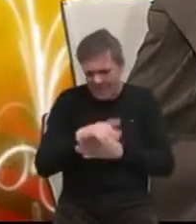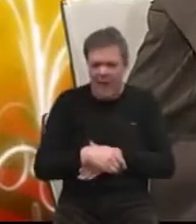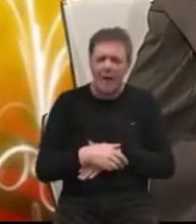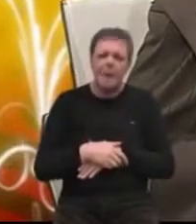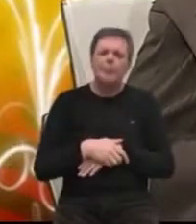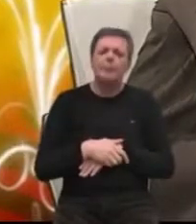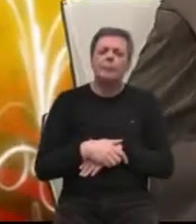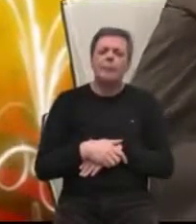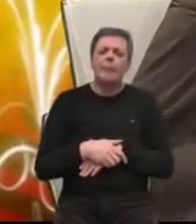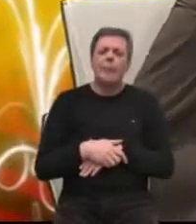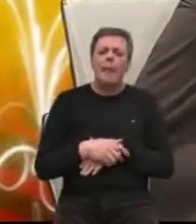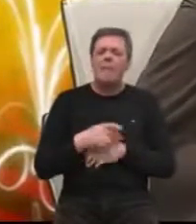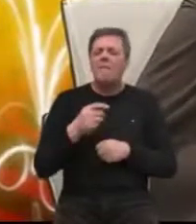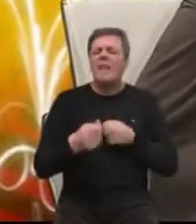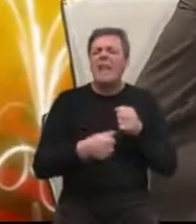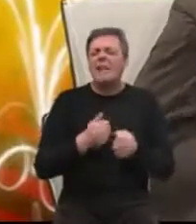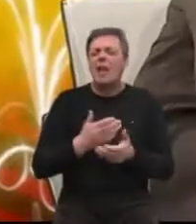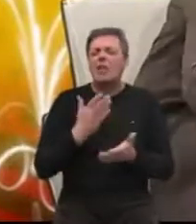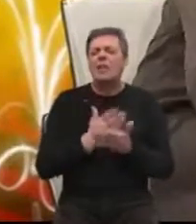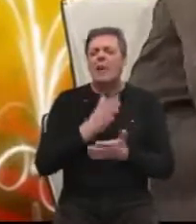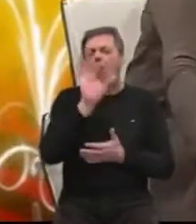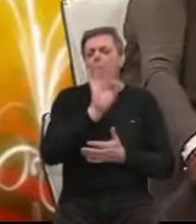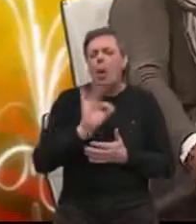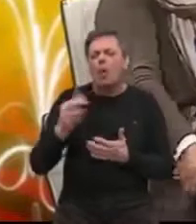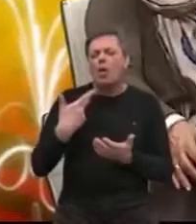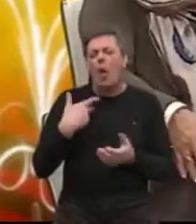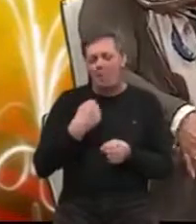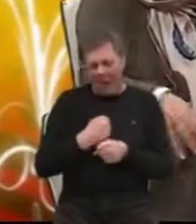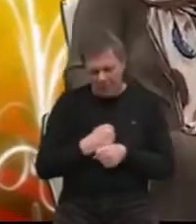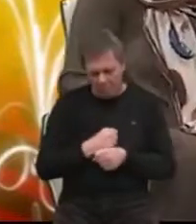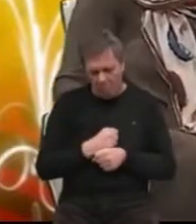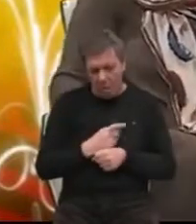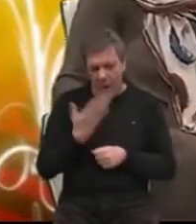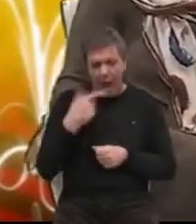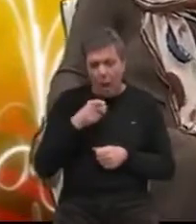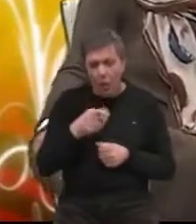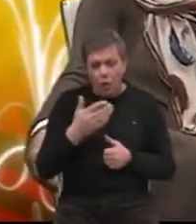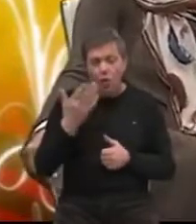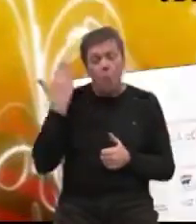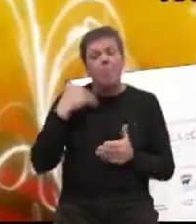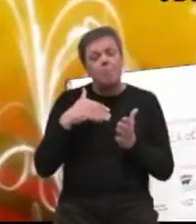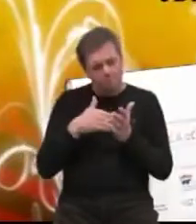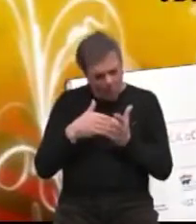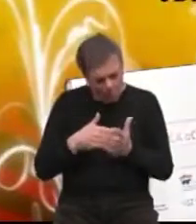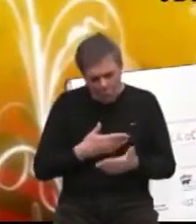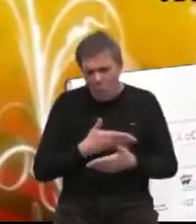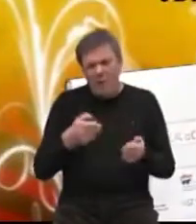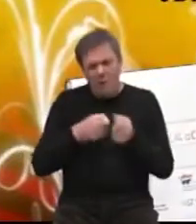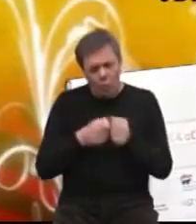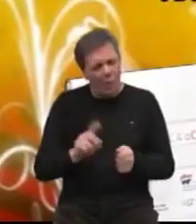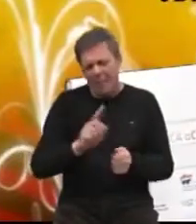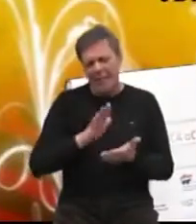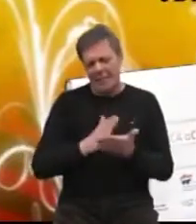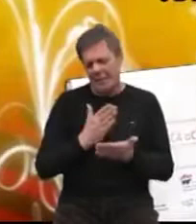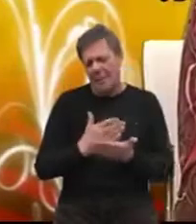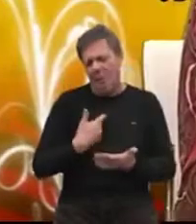ovome, stvari u tome da se financijira isključivo projekti koje mi provodimo. A ono što bi bilo potrebno svim udrugama, ne samo